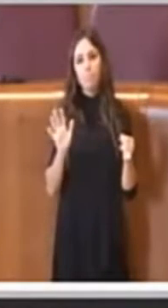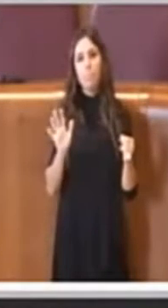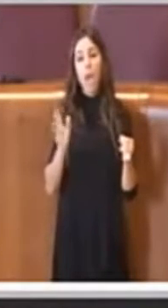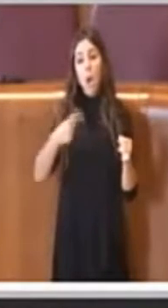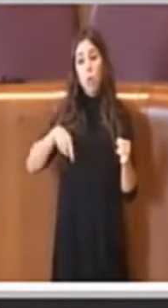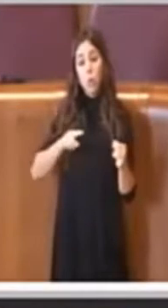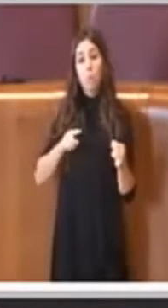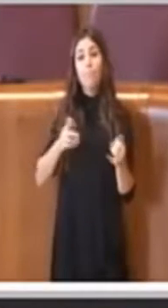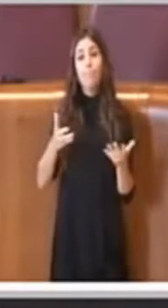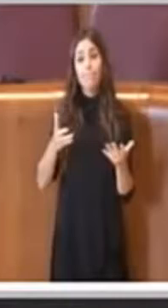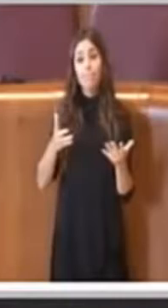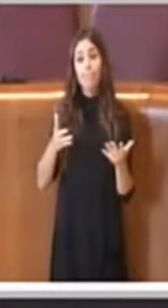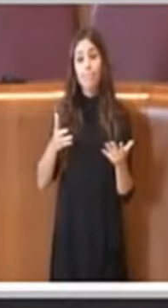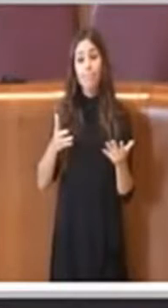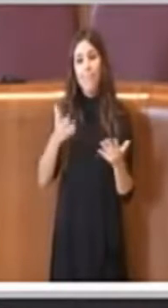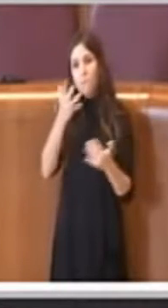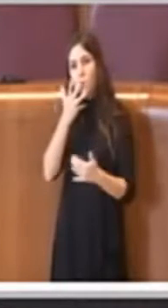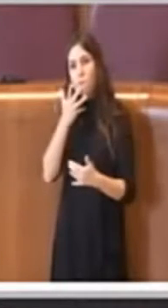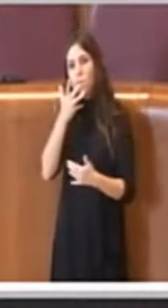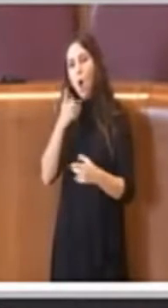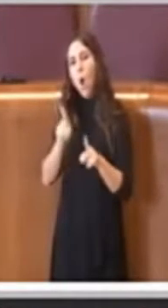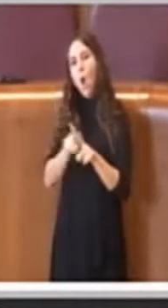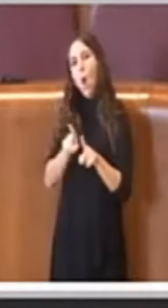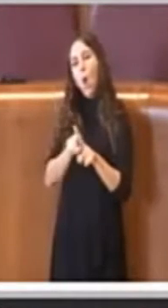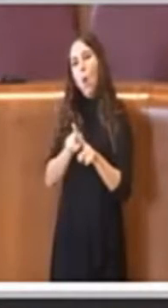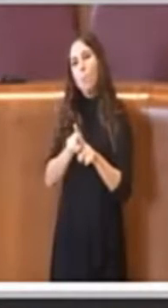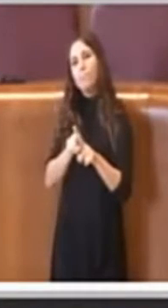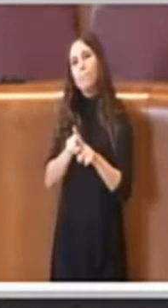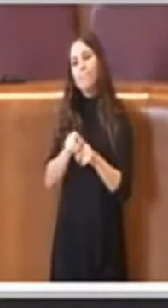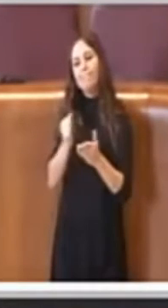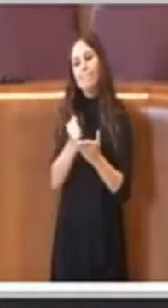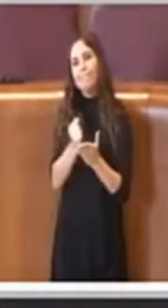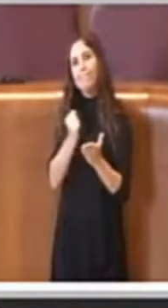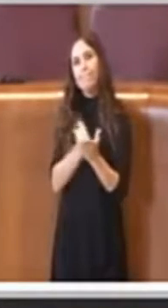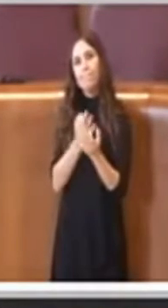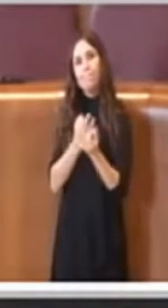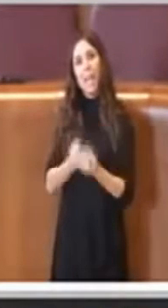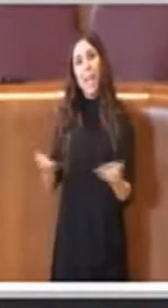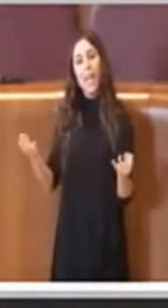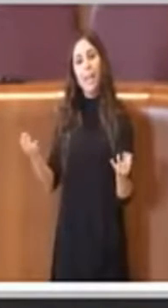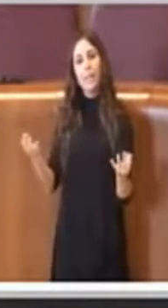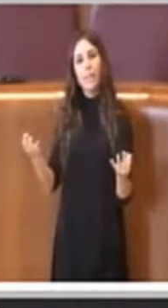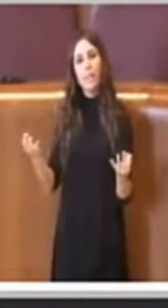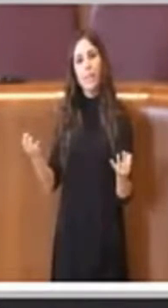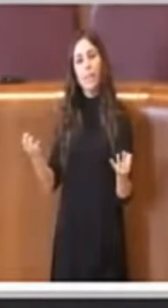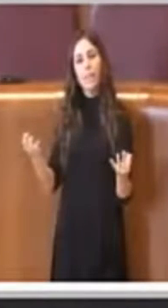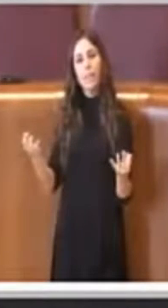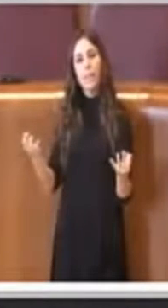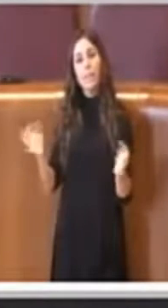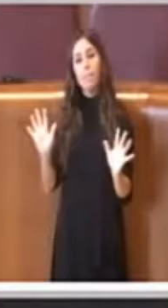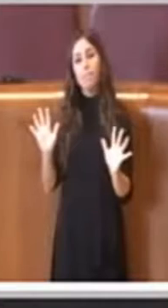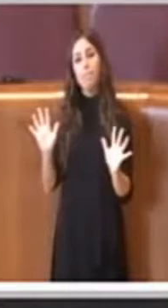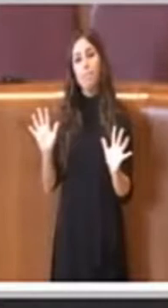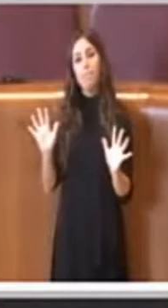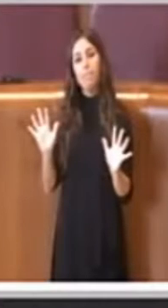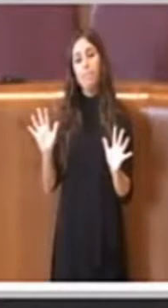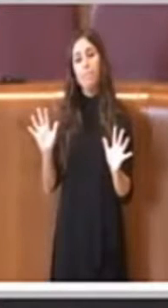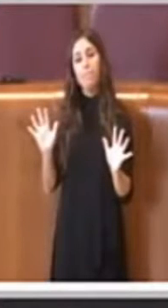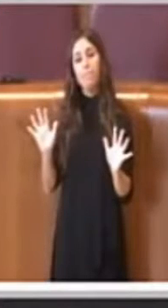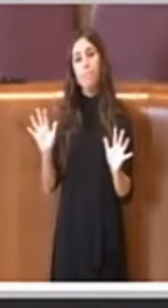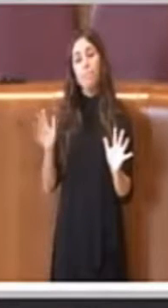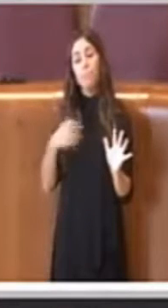chiediamo che vengano certificate per bene, però al di là di questo non c'entra niente, ovviamente sono